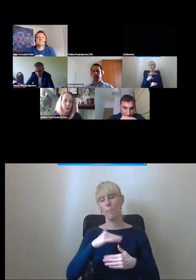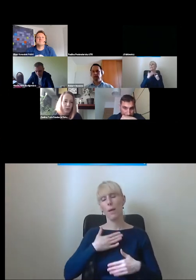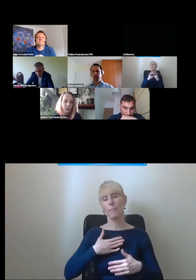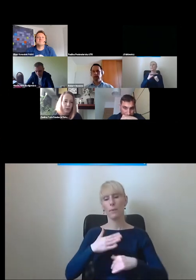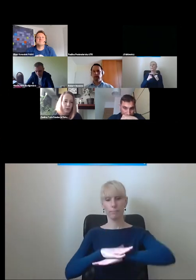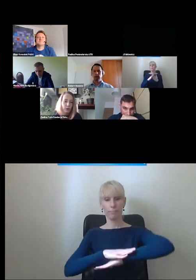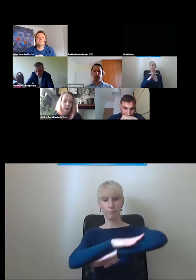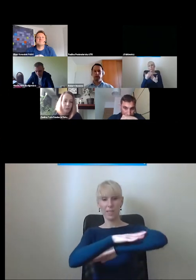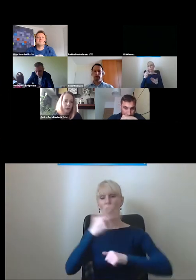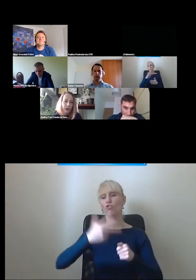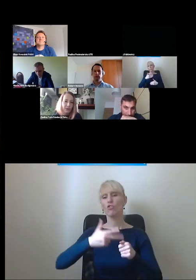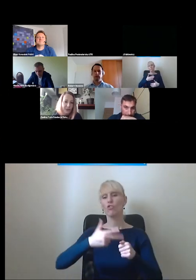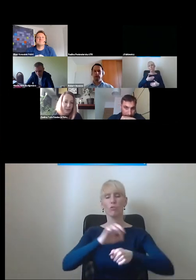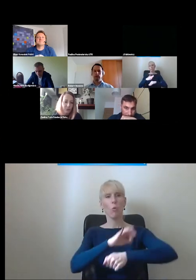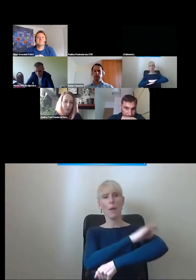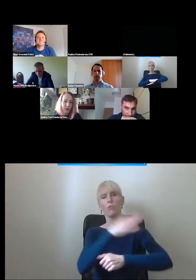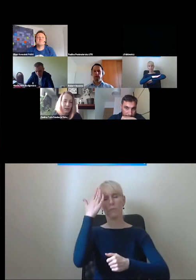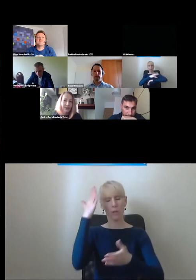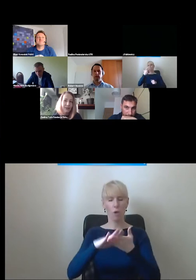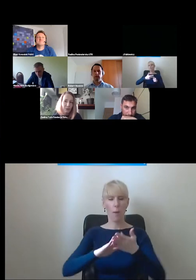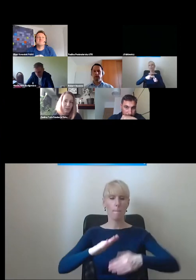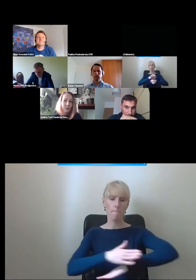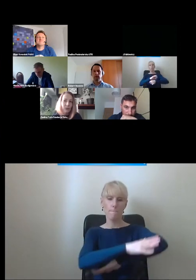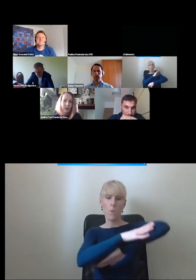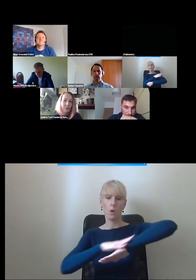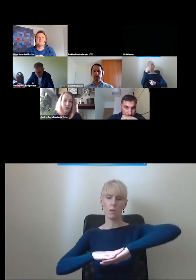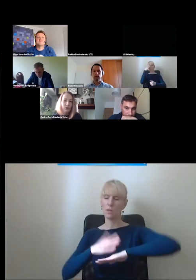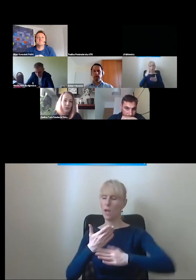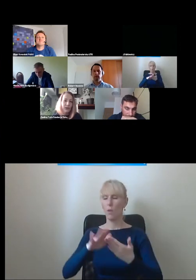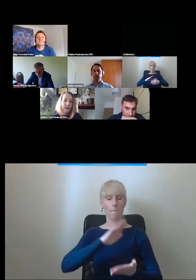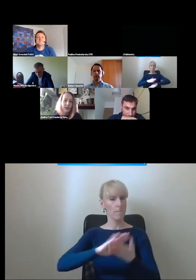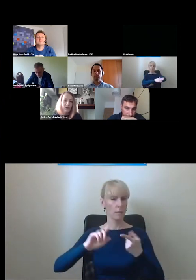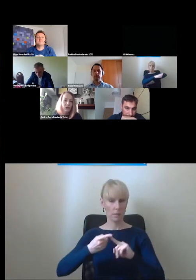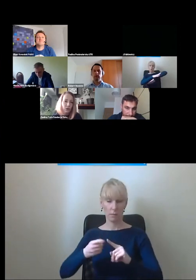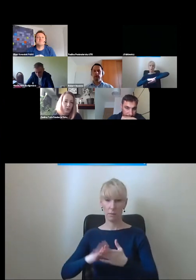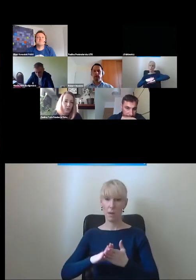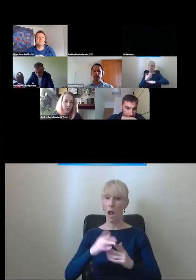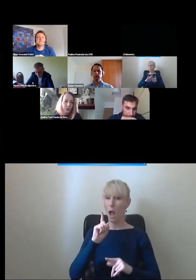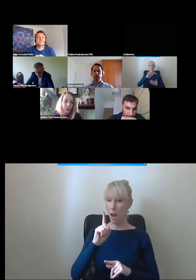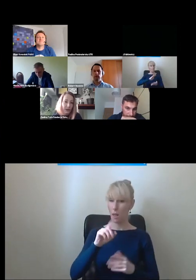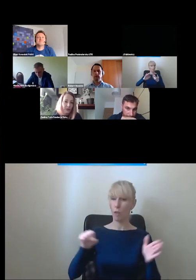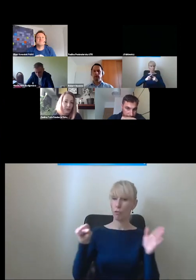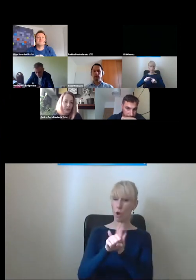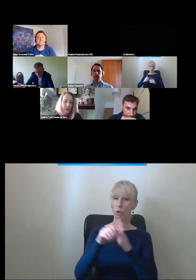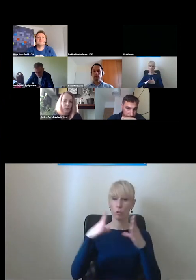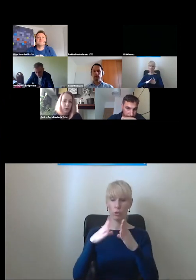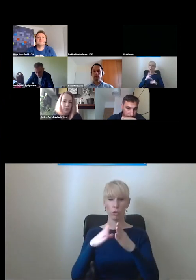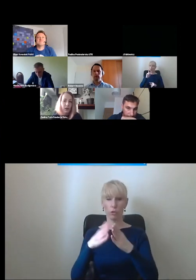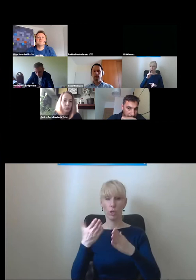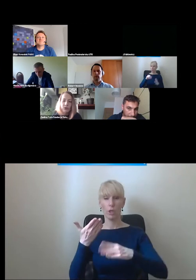rzędu 30 metrów, ta pochylnia jest bez sensu. Natomiast wydaje mi się, że w granicach jeszcze 10 metrów nawet